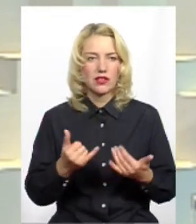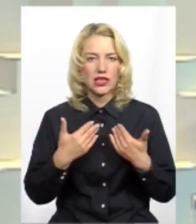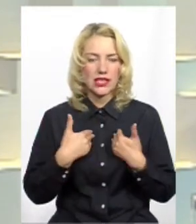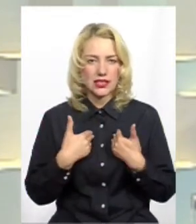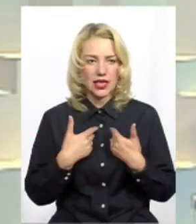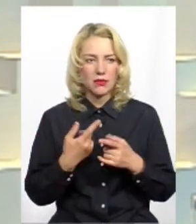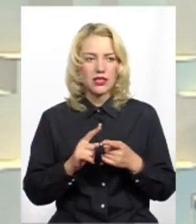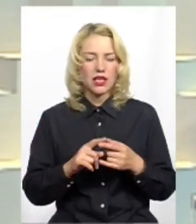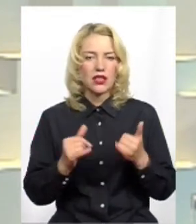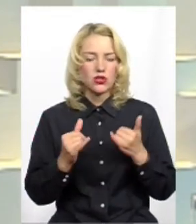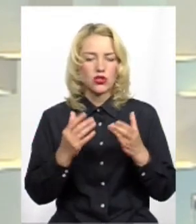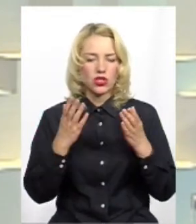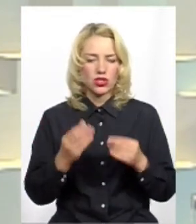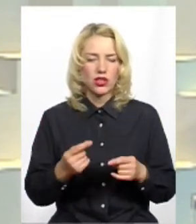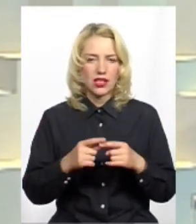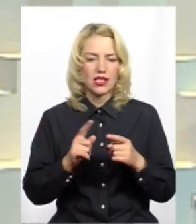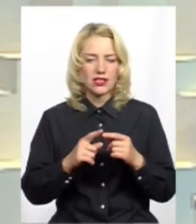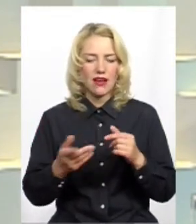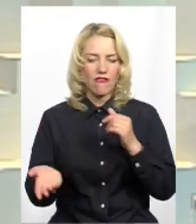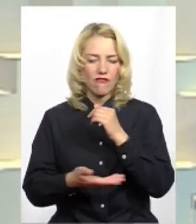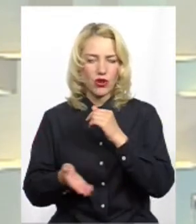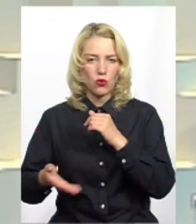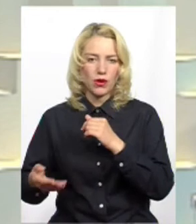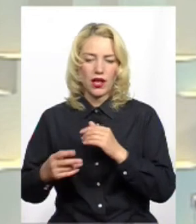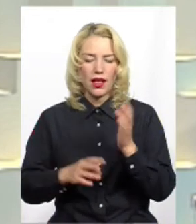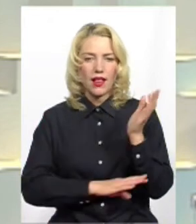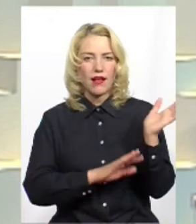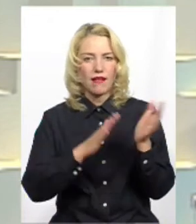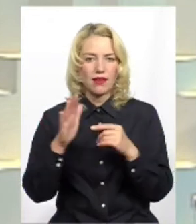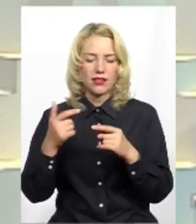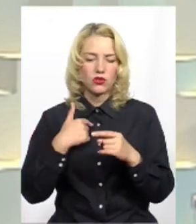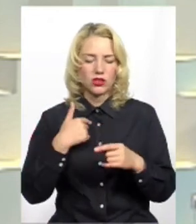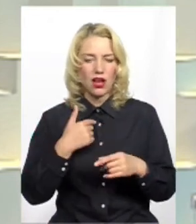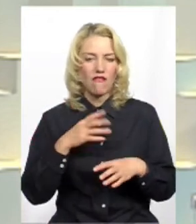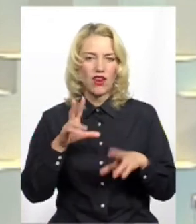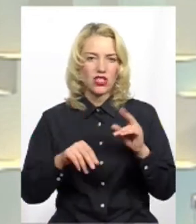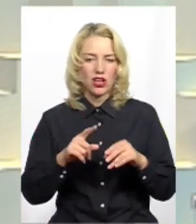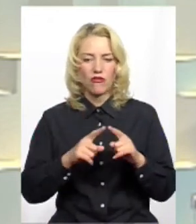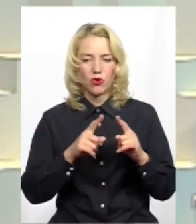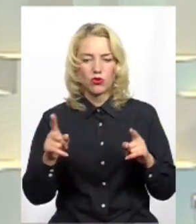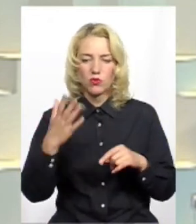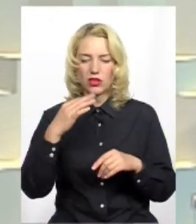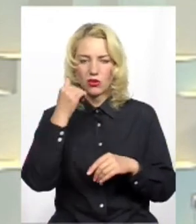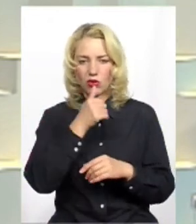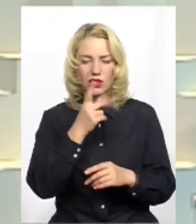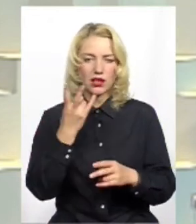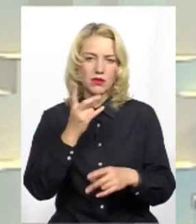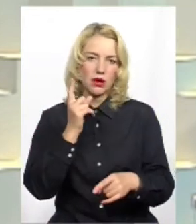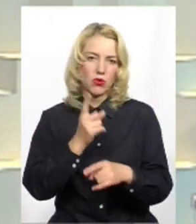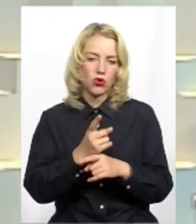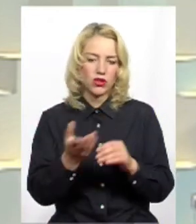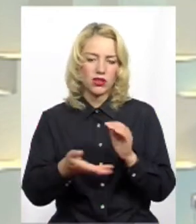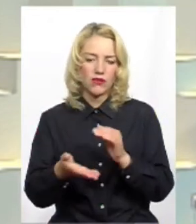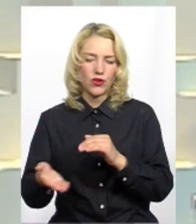на сьогоднішній день вирізка лісу. Я рахую, що треба заборонити впродовж п'яти років взагалі вирізку лісу на